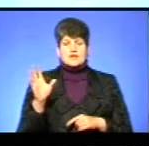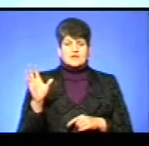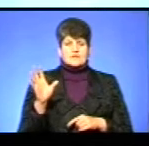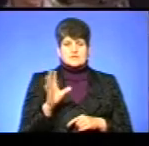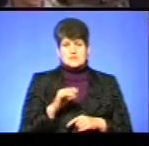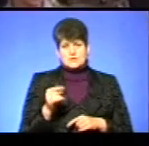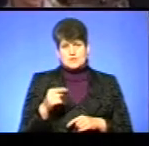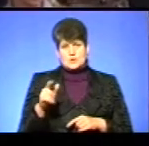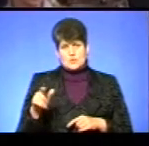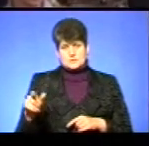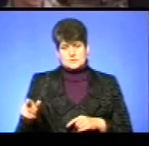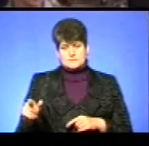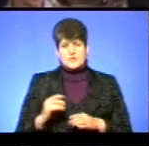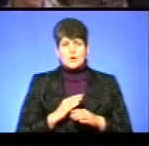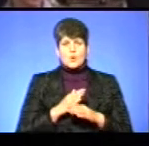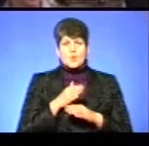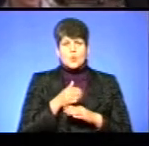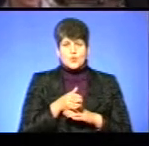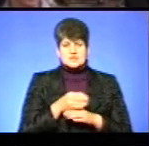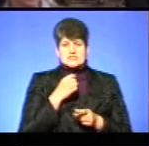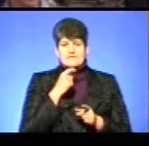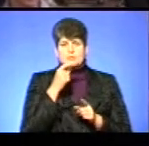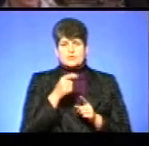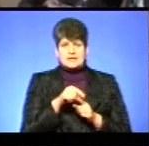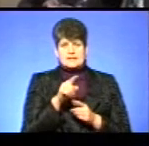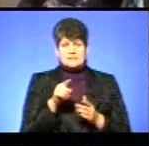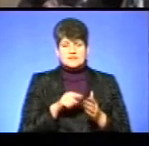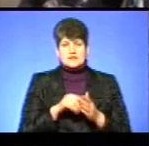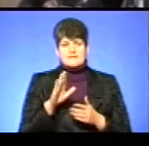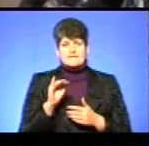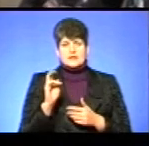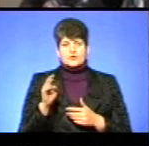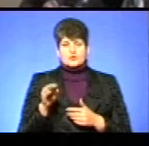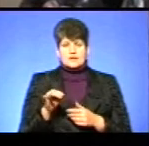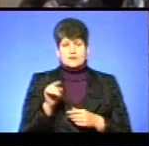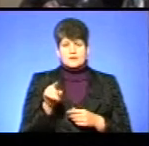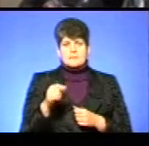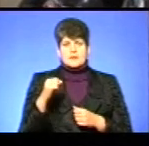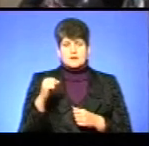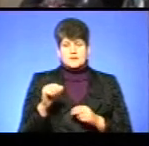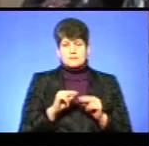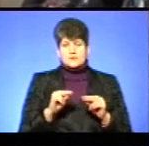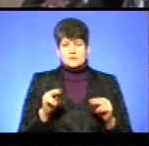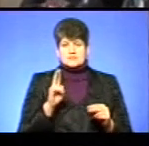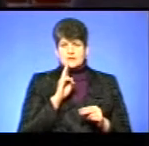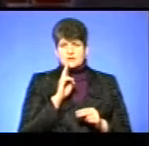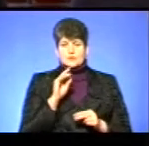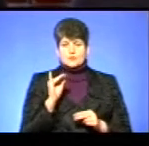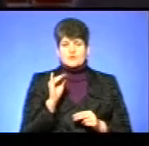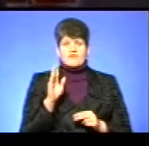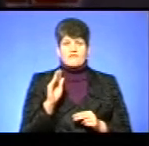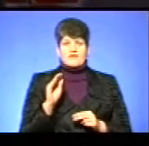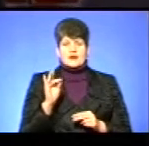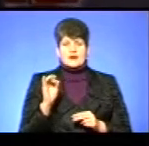тернопільських. Гості семінару відповідають на запитання Вікторини. У ній переміг педагог із Кременця Юрій Фарина.